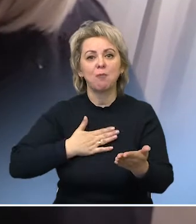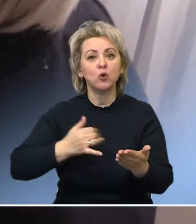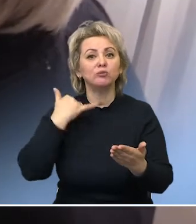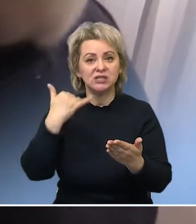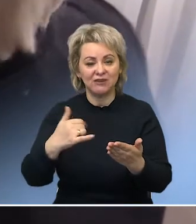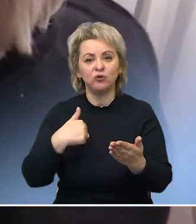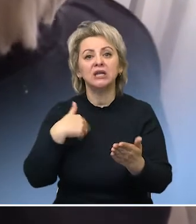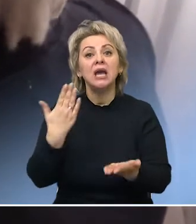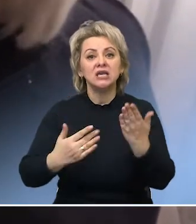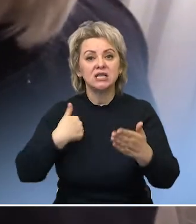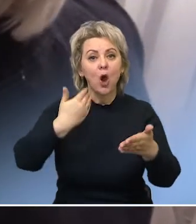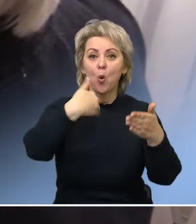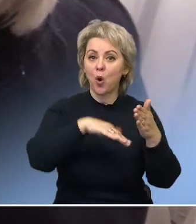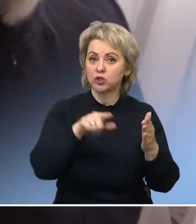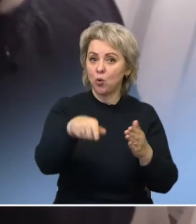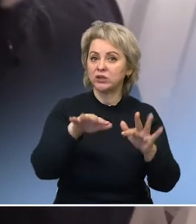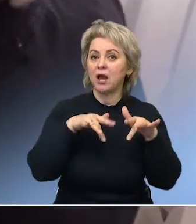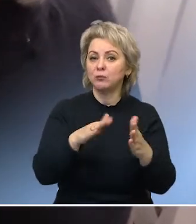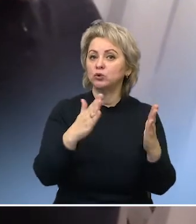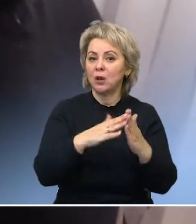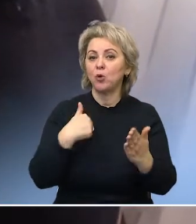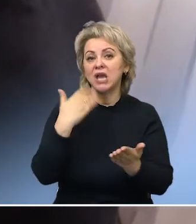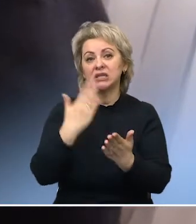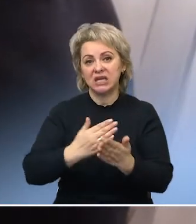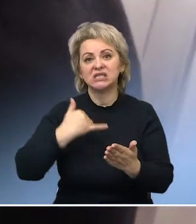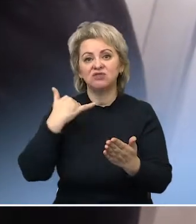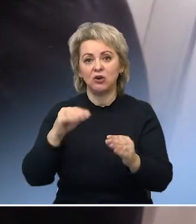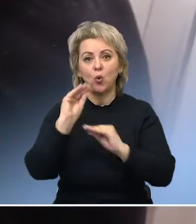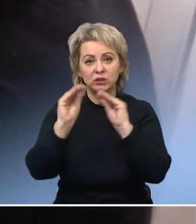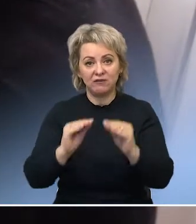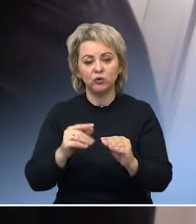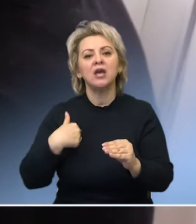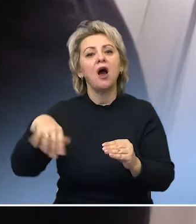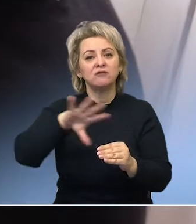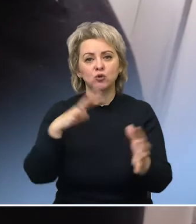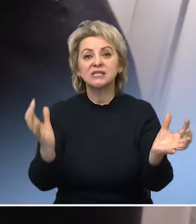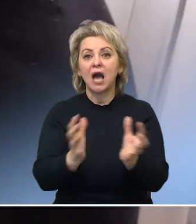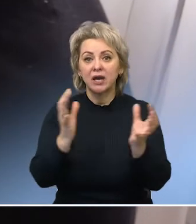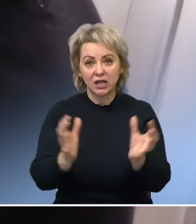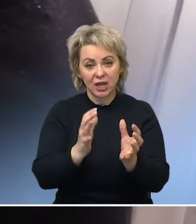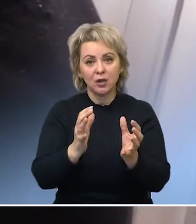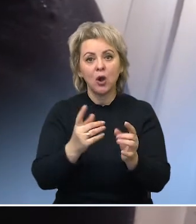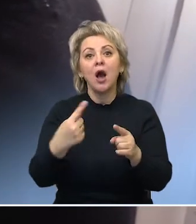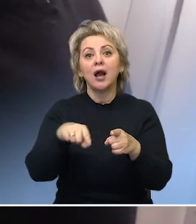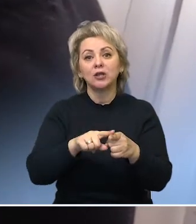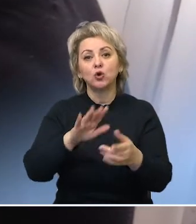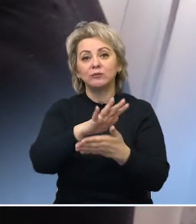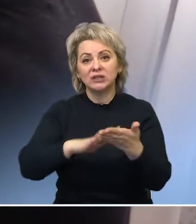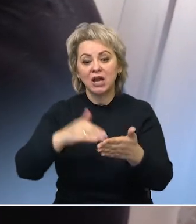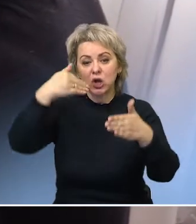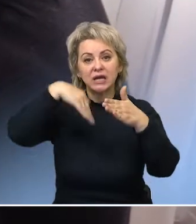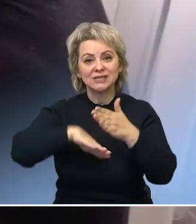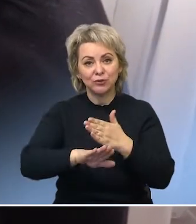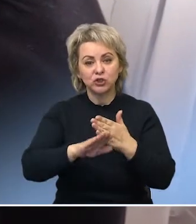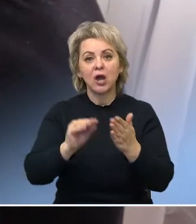я ухожу от компьютера домой, то есть еще и в моем устройстве, телефоне. Я это все сохраняю, потом далее я распечатаю и приложу